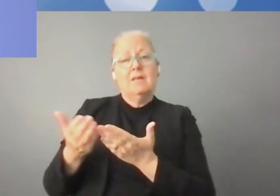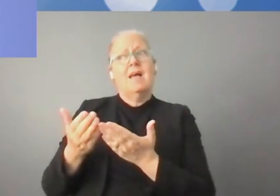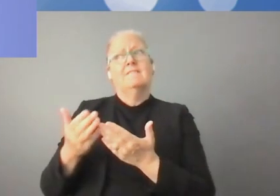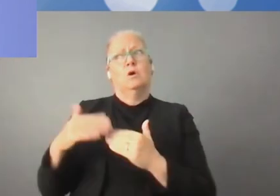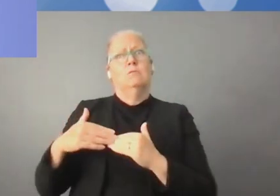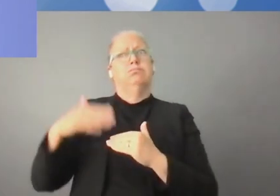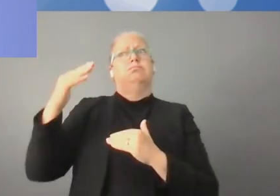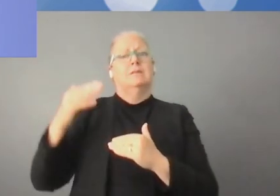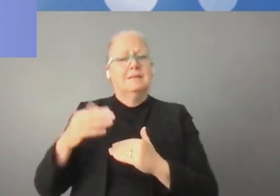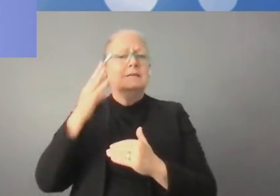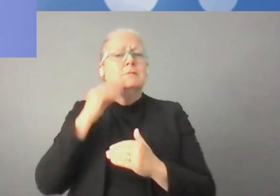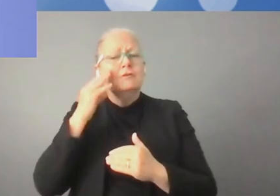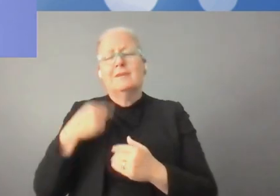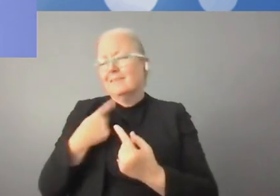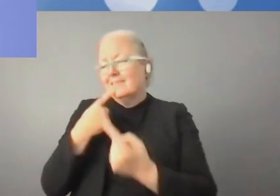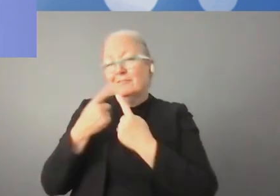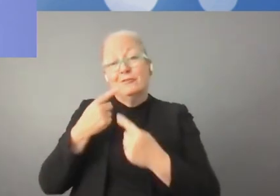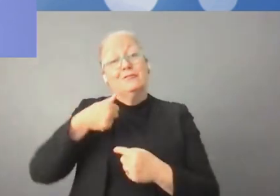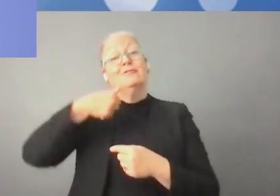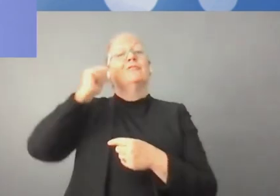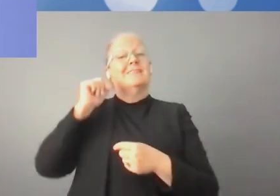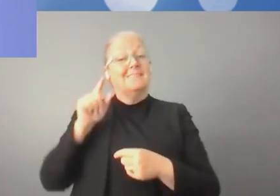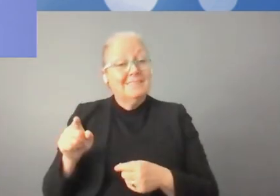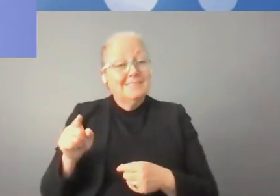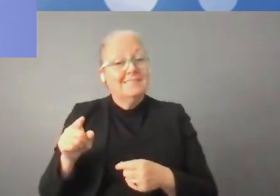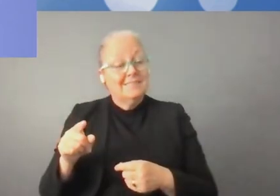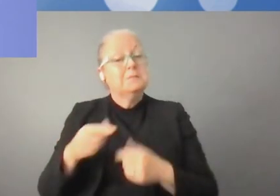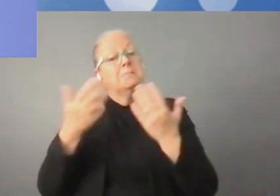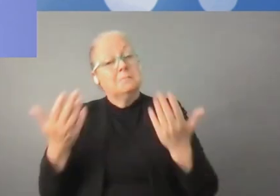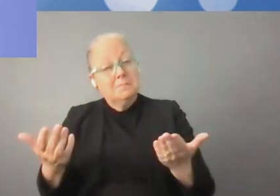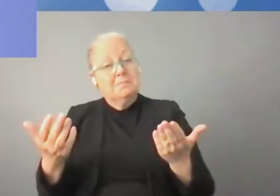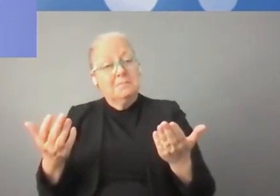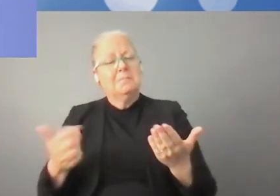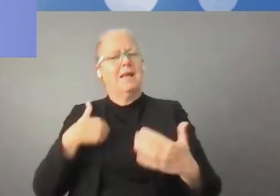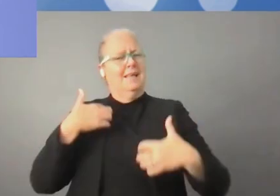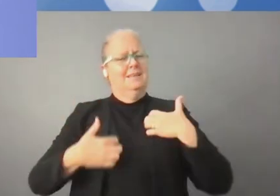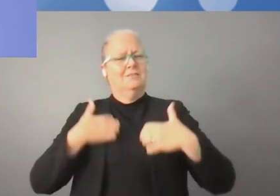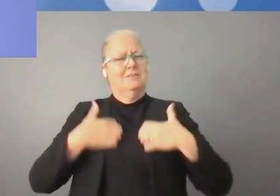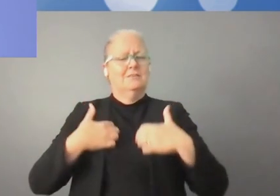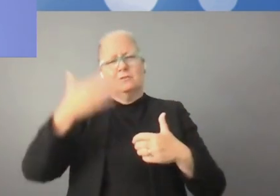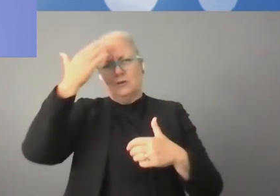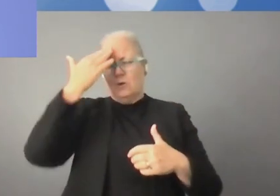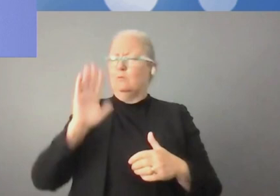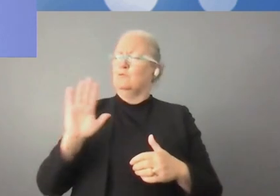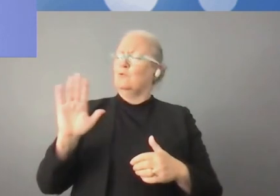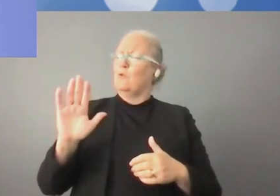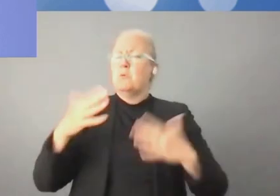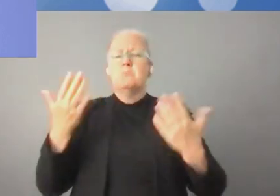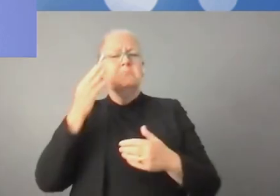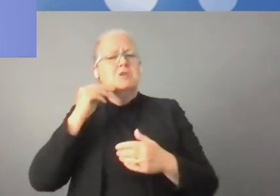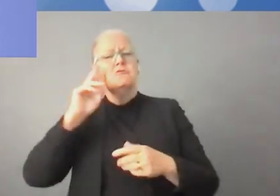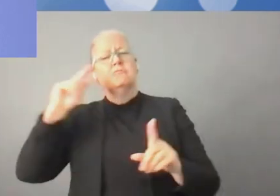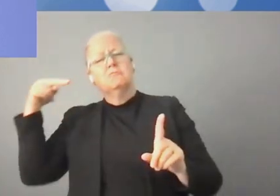technologies numériques. Vous avez beaucoup d'expérience, on l'a entendu hier déjà, de l'expérience de